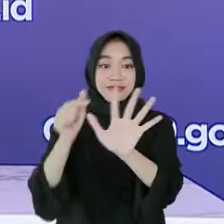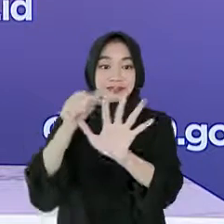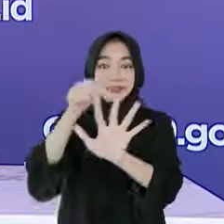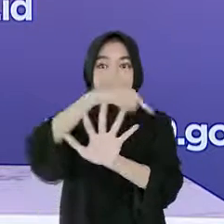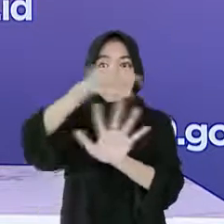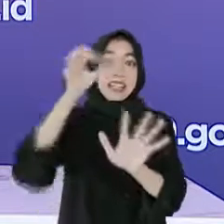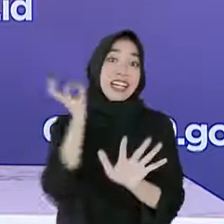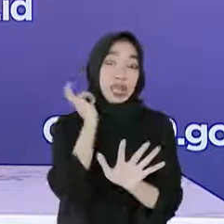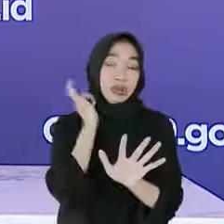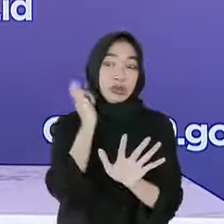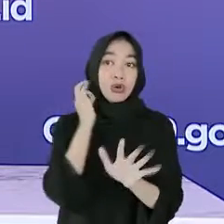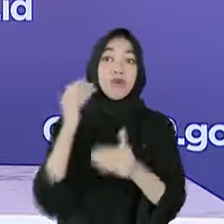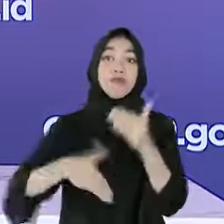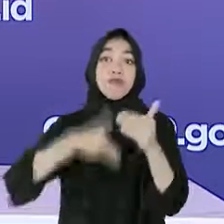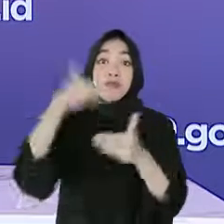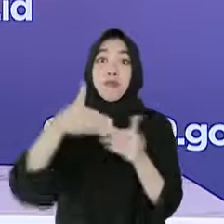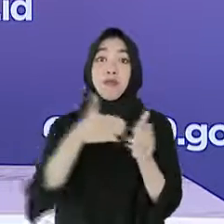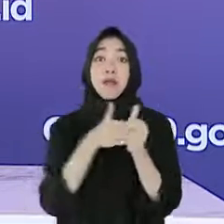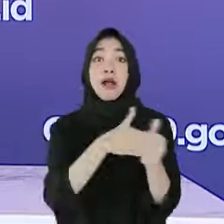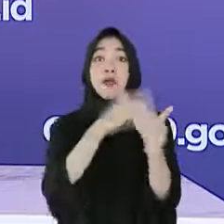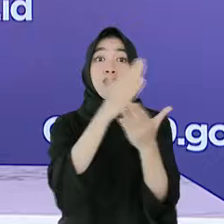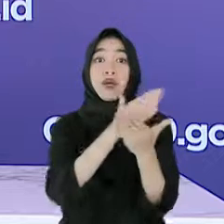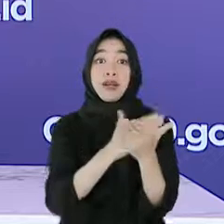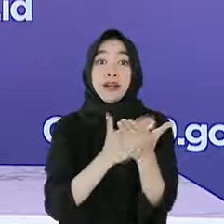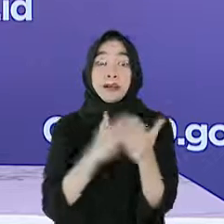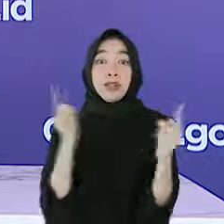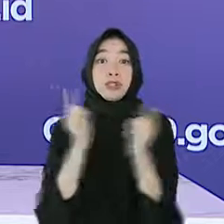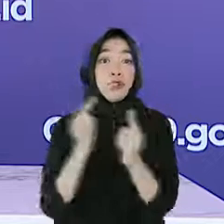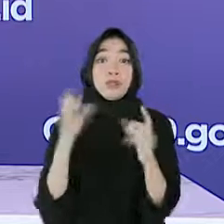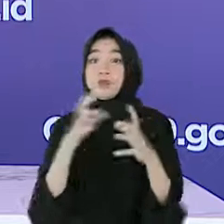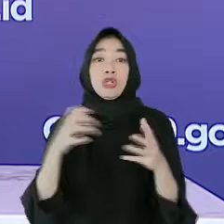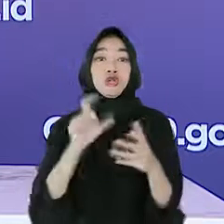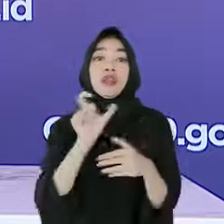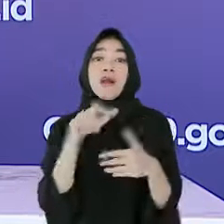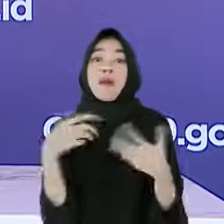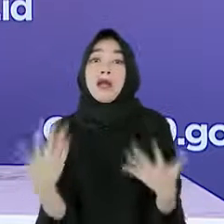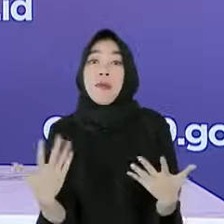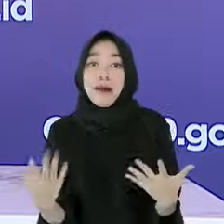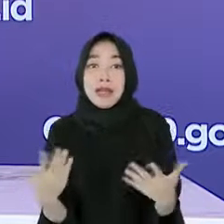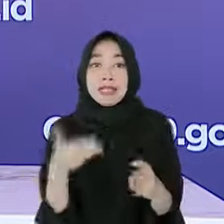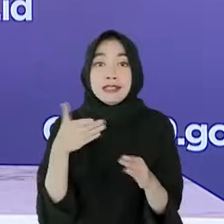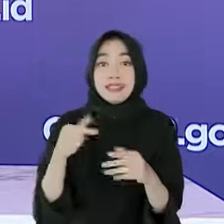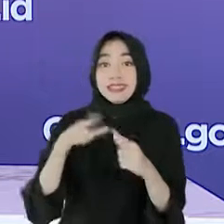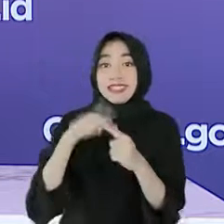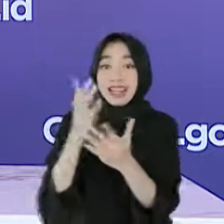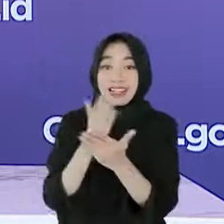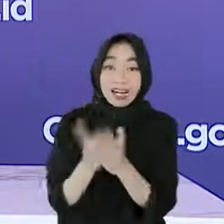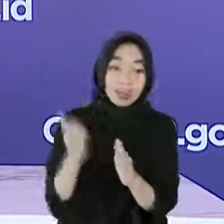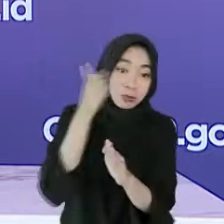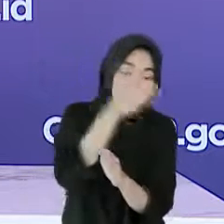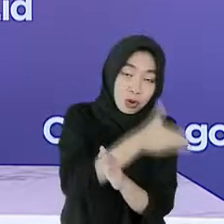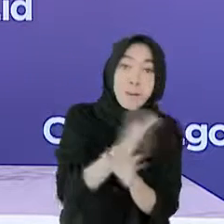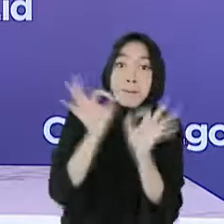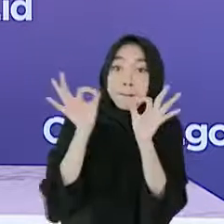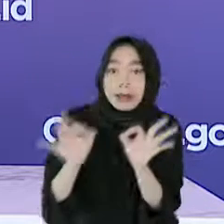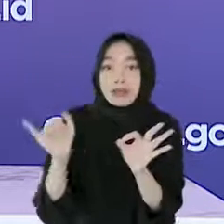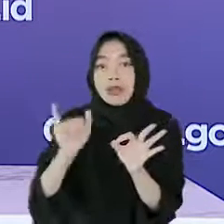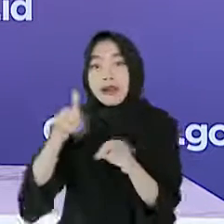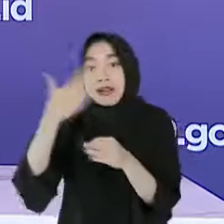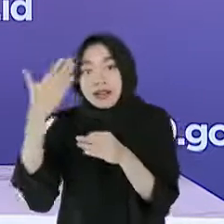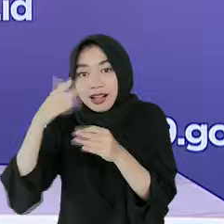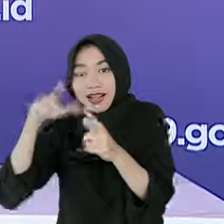kegiatan maupun pertemuan besar baik sebelum, saat, dan sesudah acara berlangsung.